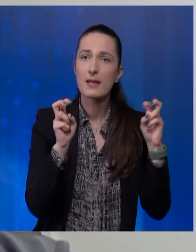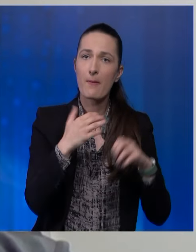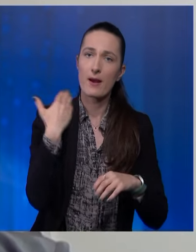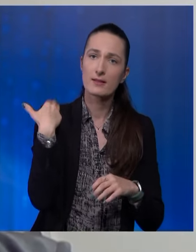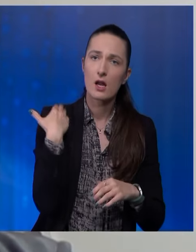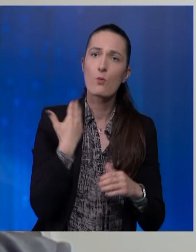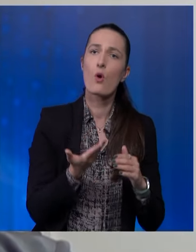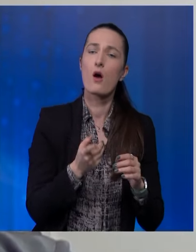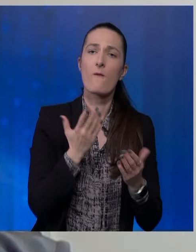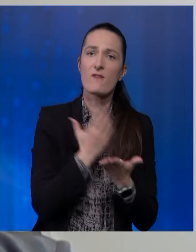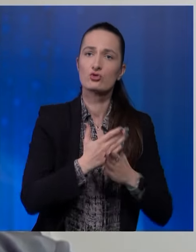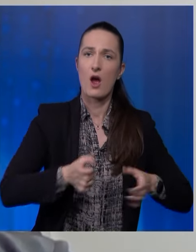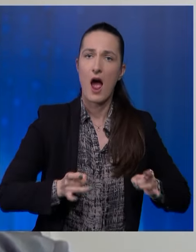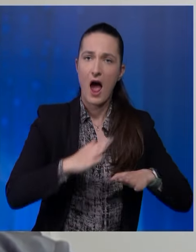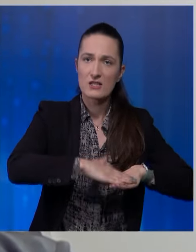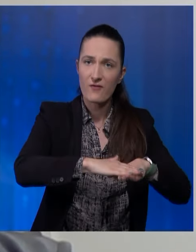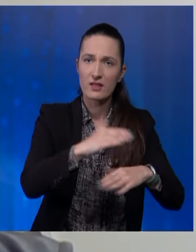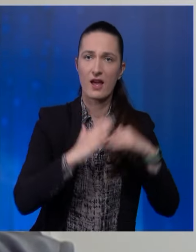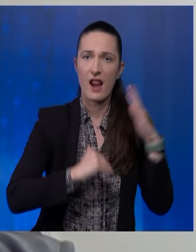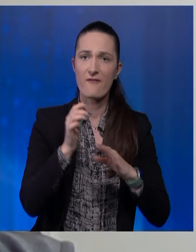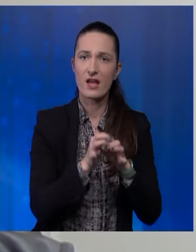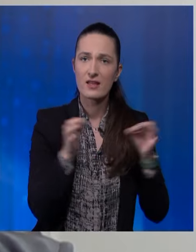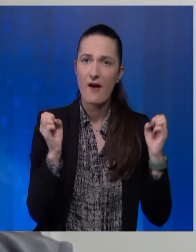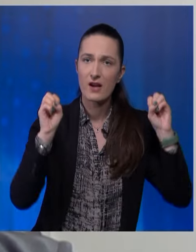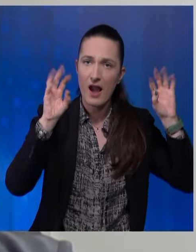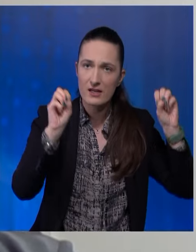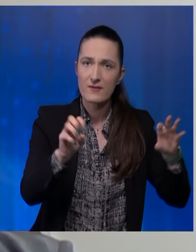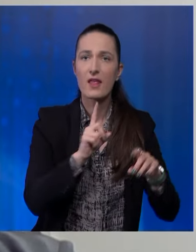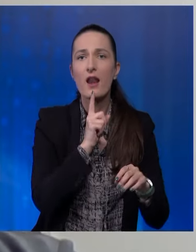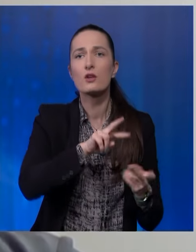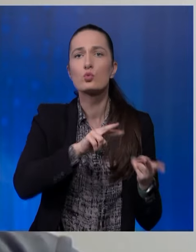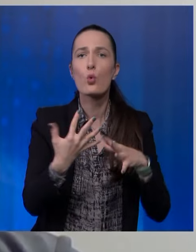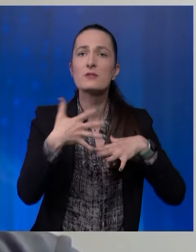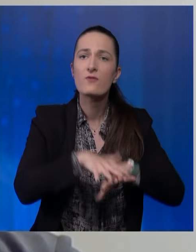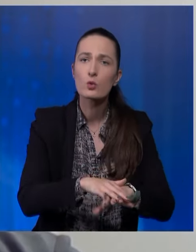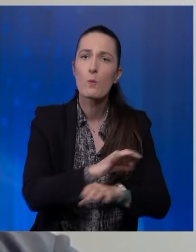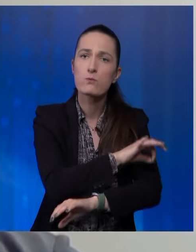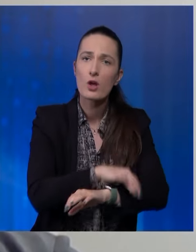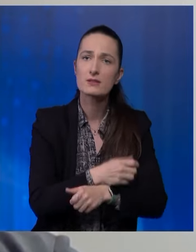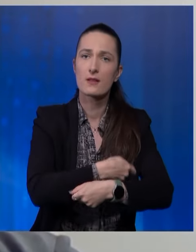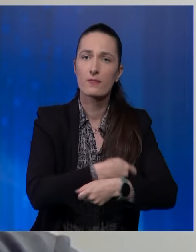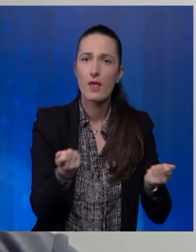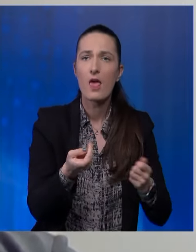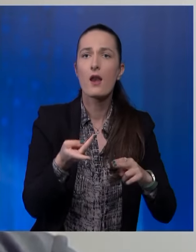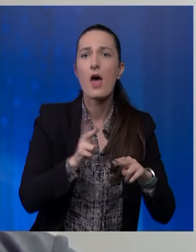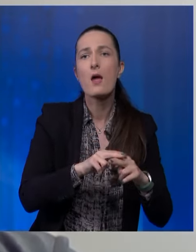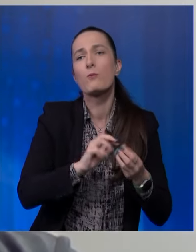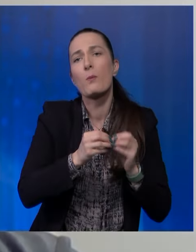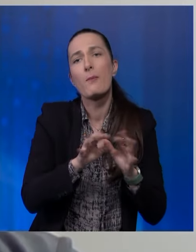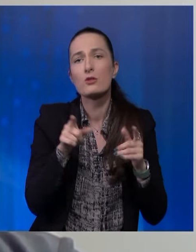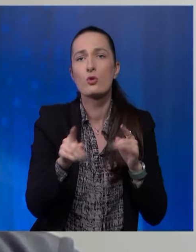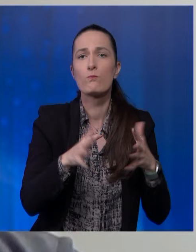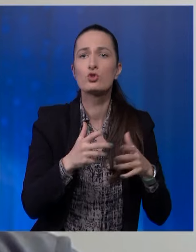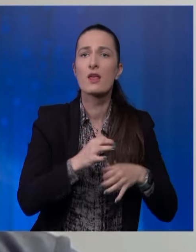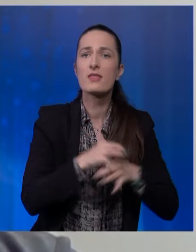asfaltira, grade se javne rasvite neki drugi infrastrukturni projekti i da se dijeli, što najspornije možda, direktno